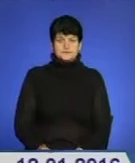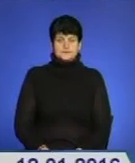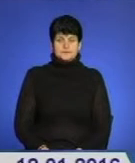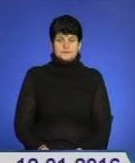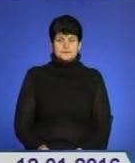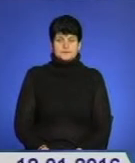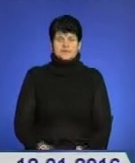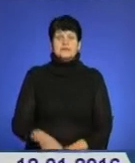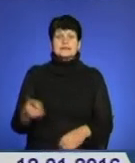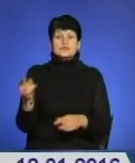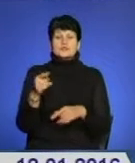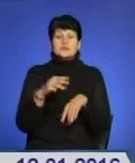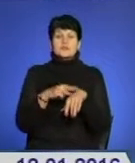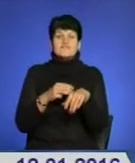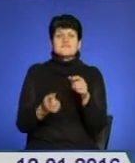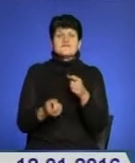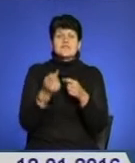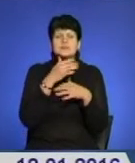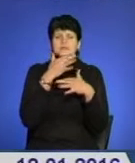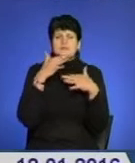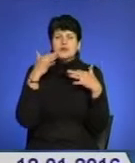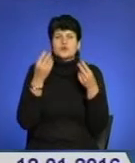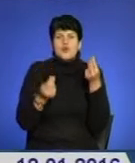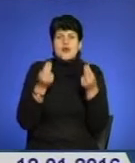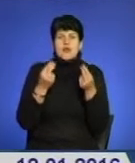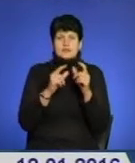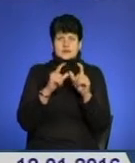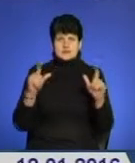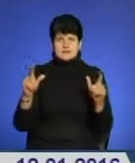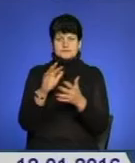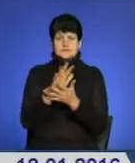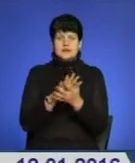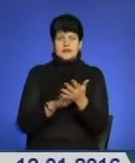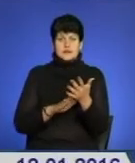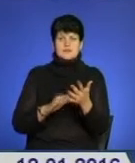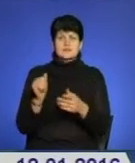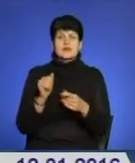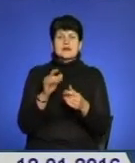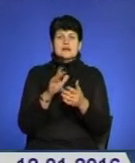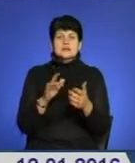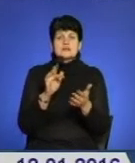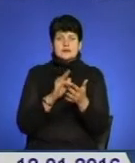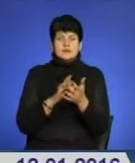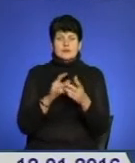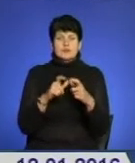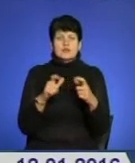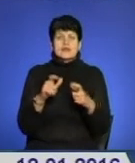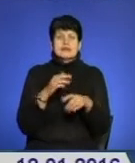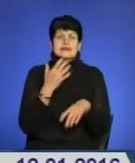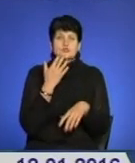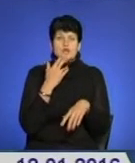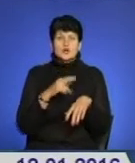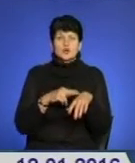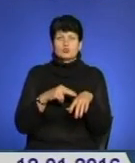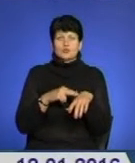На Тернопіллі правоохоронці виявили цілу мережу гральних закладів. Подробиці у сюжеті сектору комунікації Головного управління Національної поліції